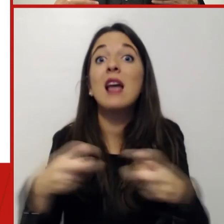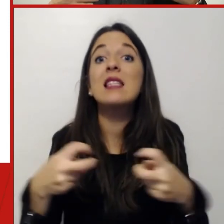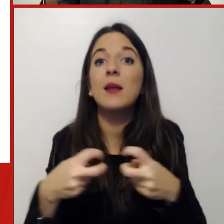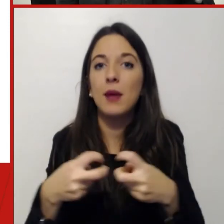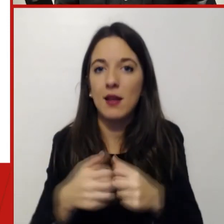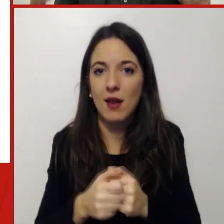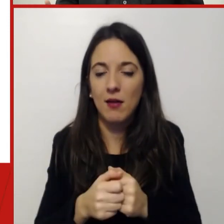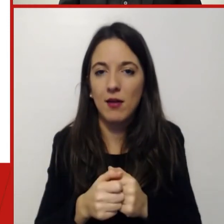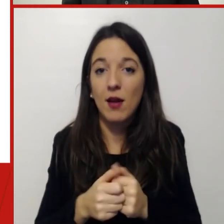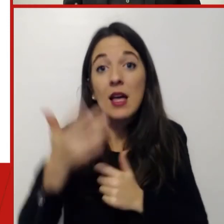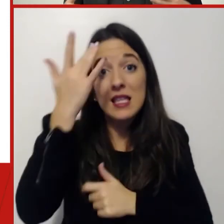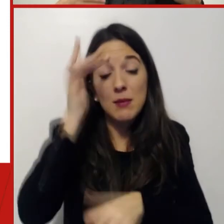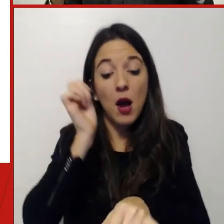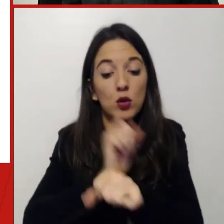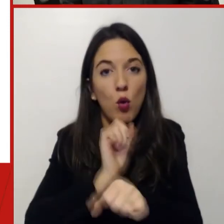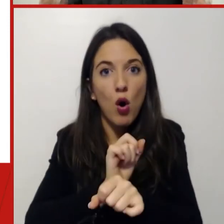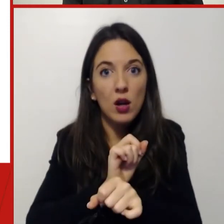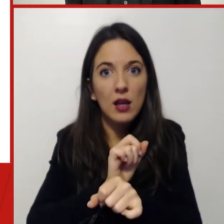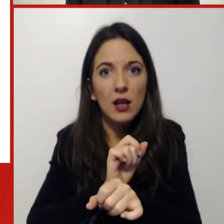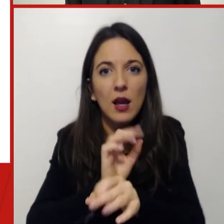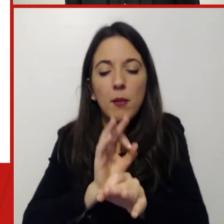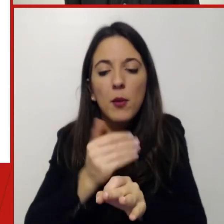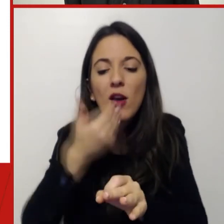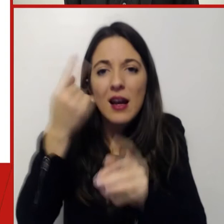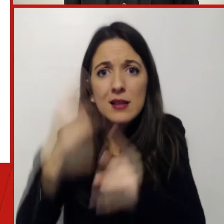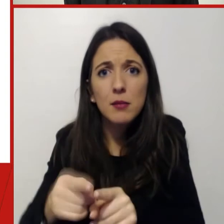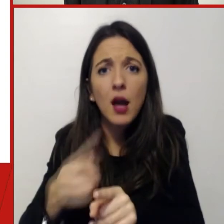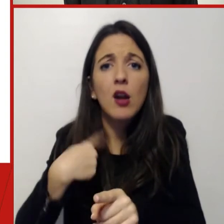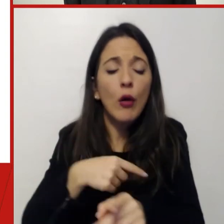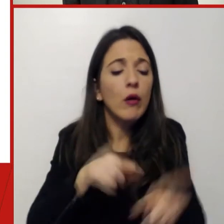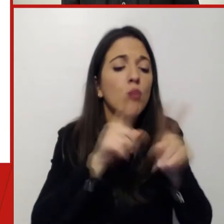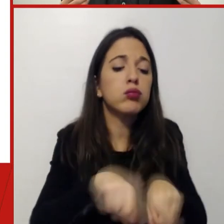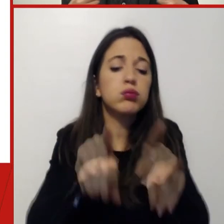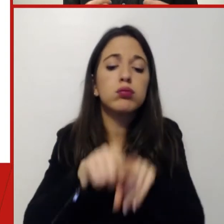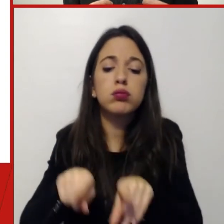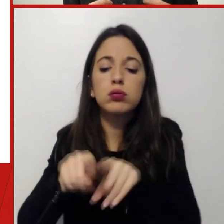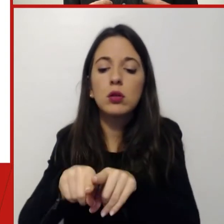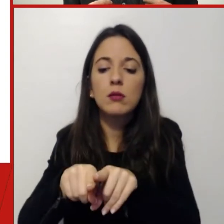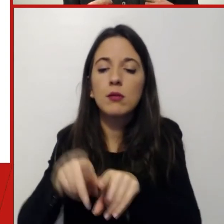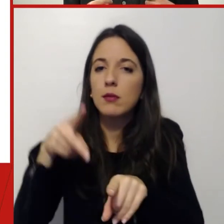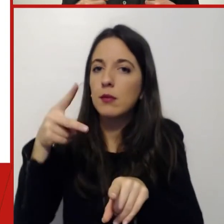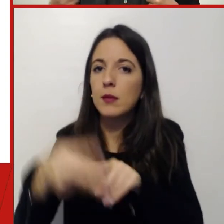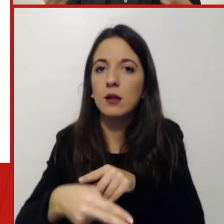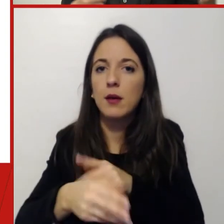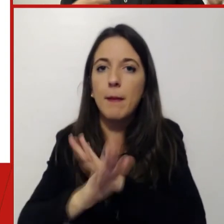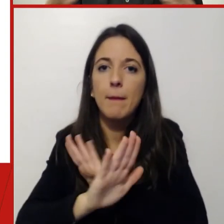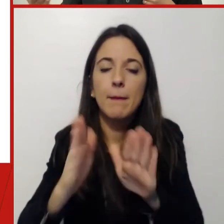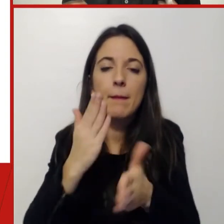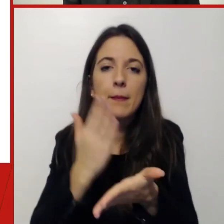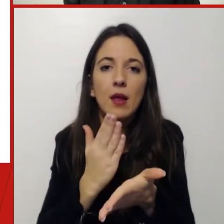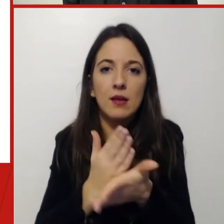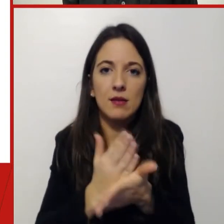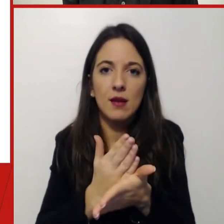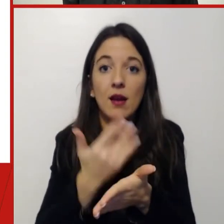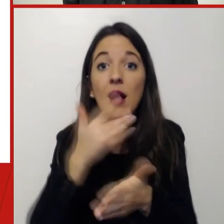della omologazione in qualche modo con lo smart working noi abbiamo la possibilità di costruirci in questo scambio di